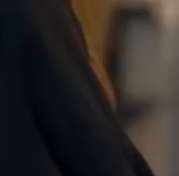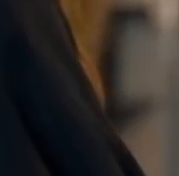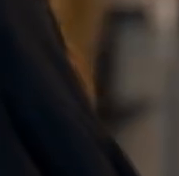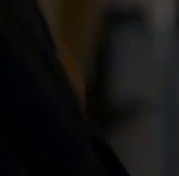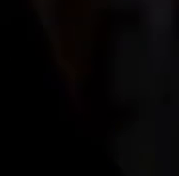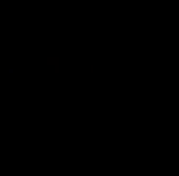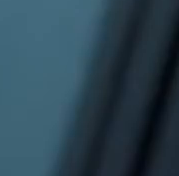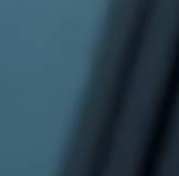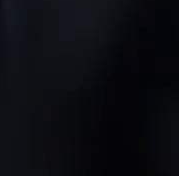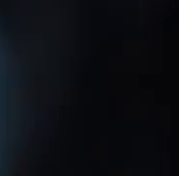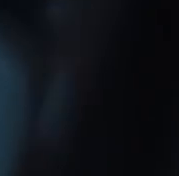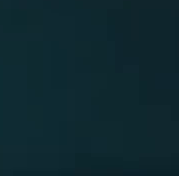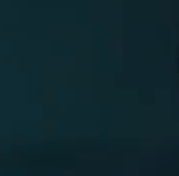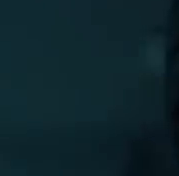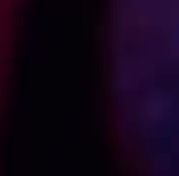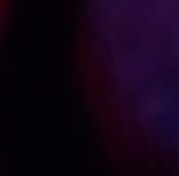emanet. Adım Araşlı mı?